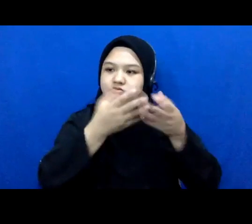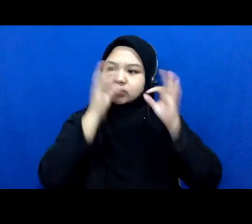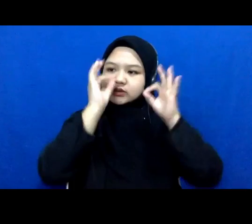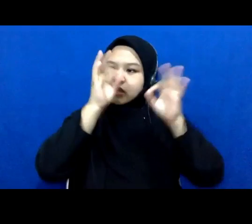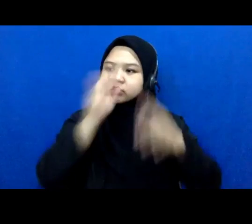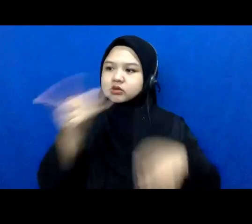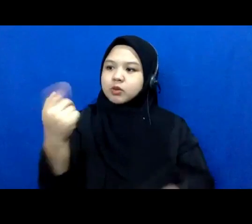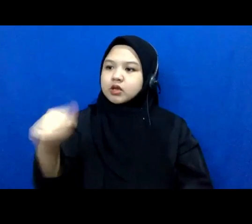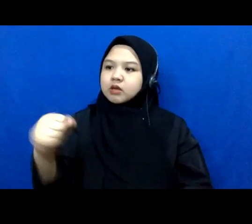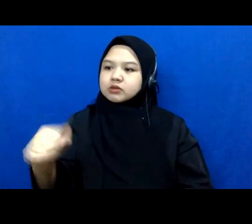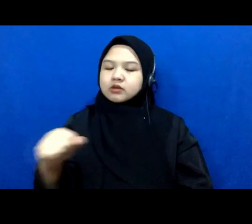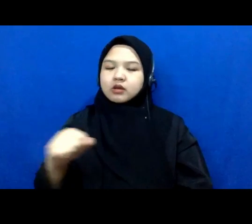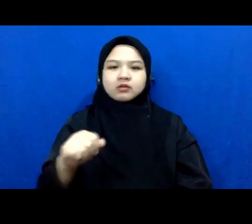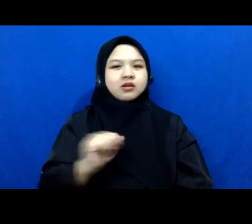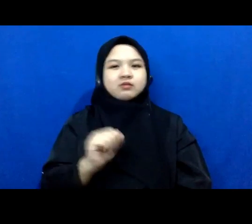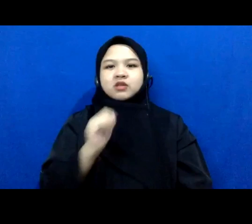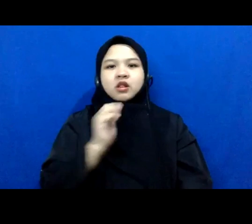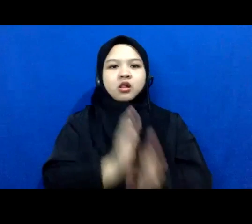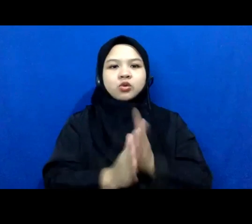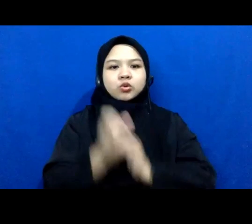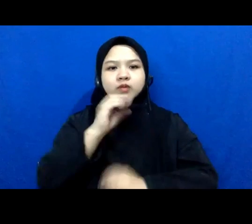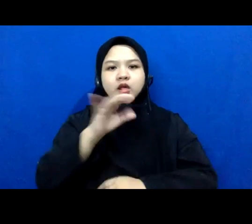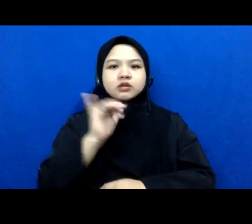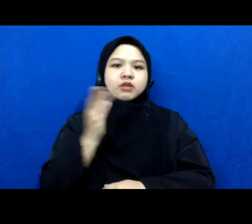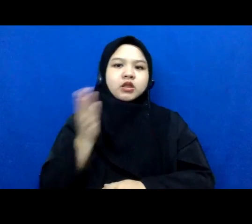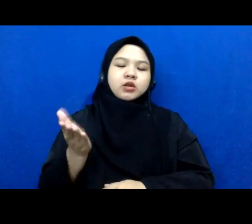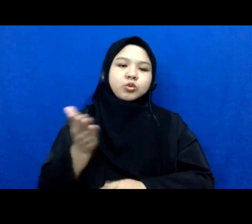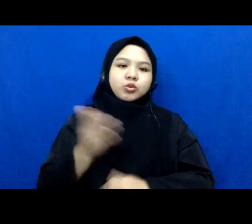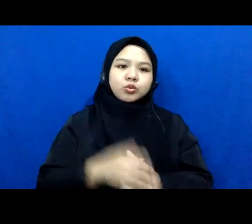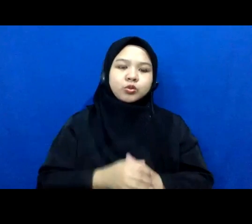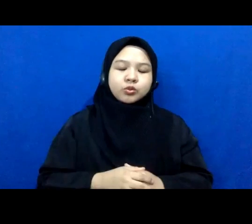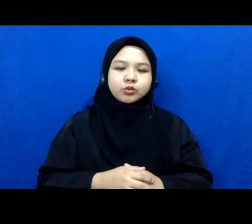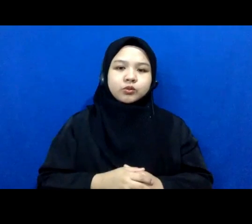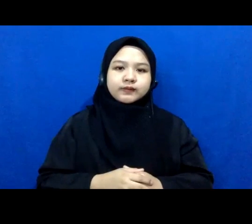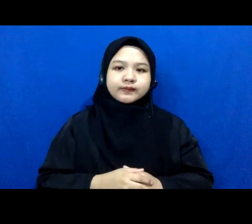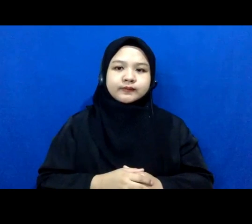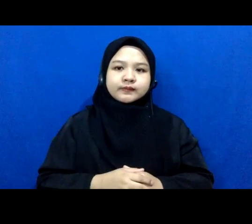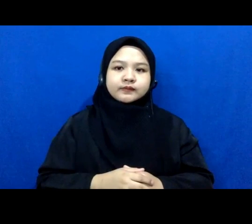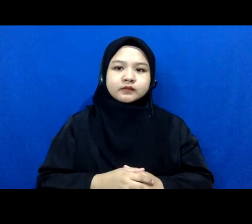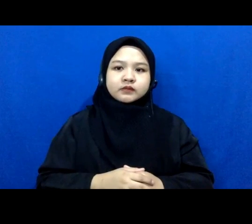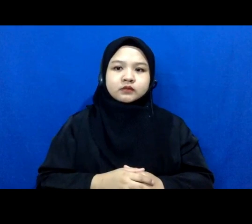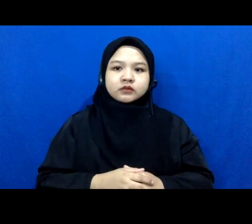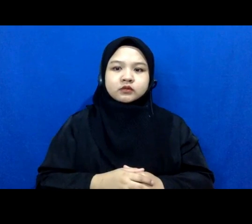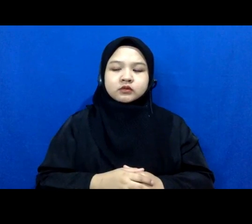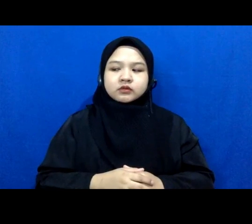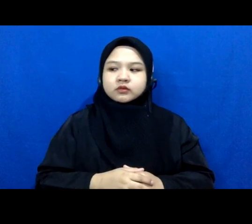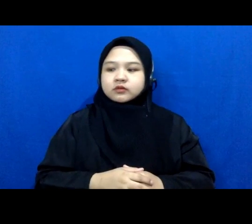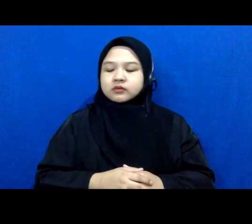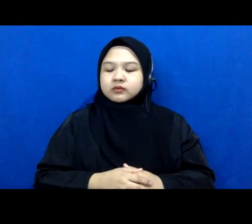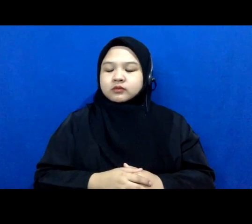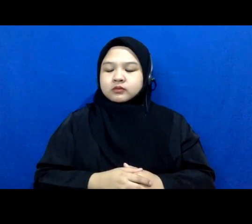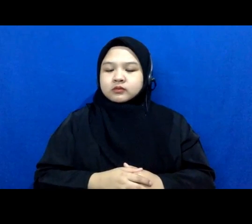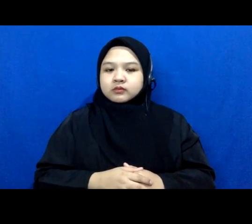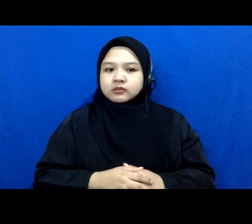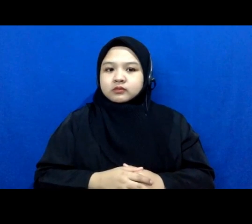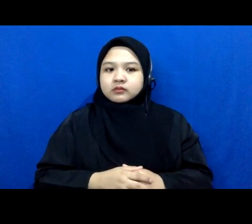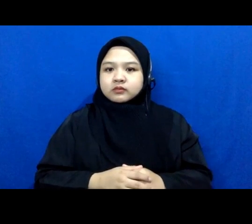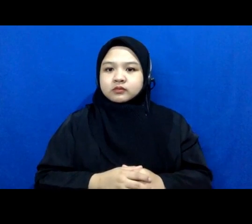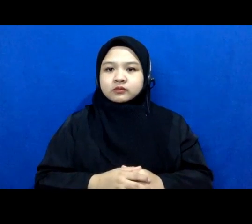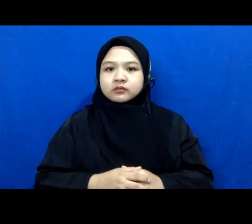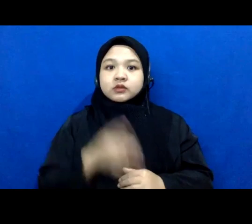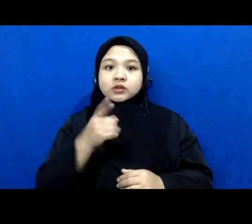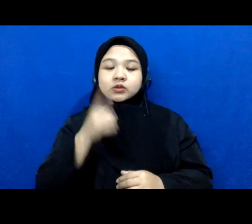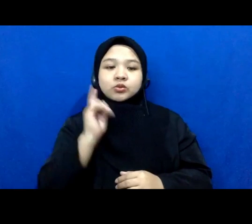menurut saya gitu itu yang apa namanya tadi saya bilang kenapa